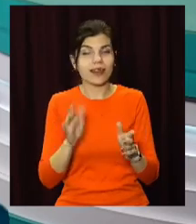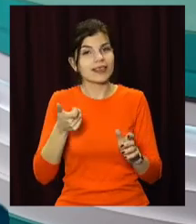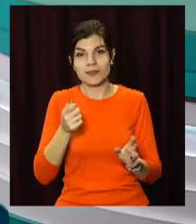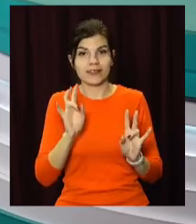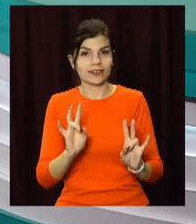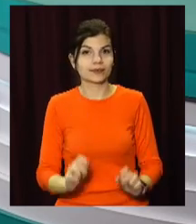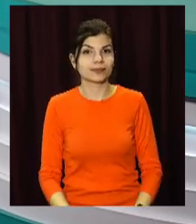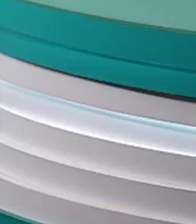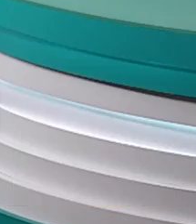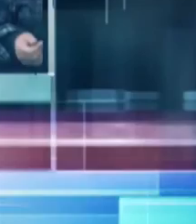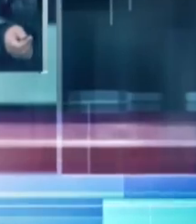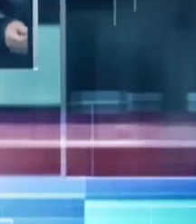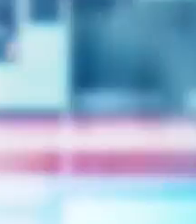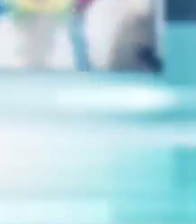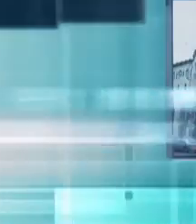не перемикайте.